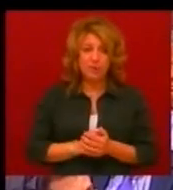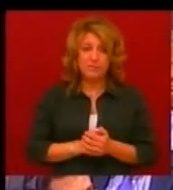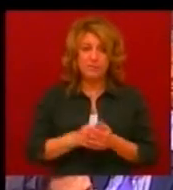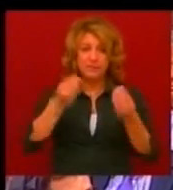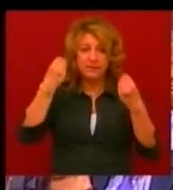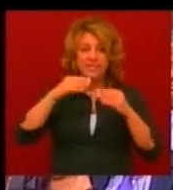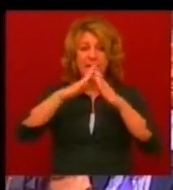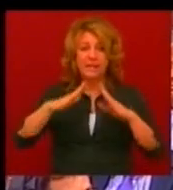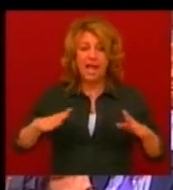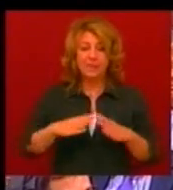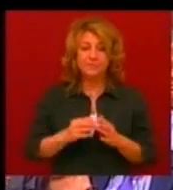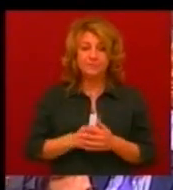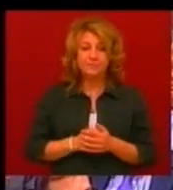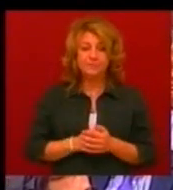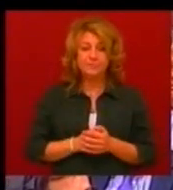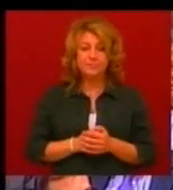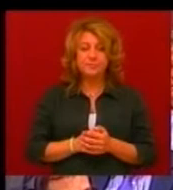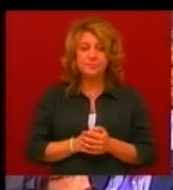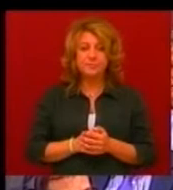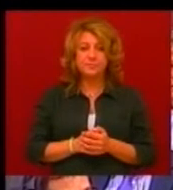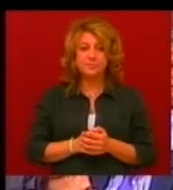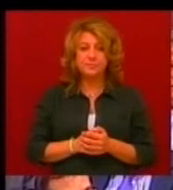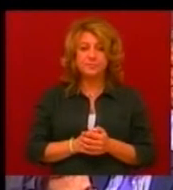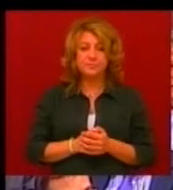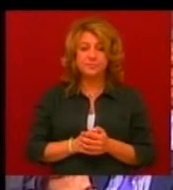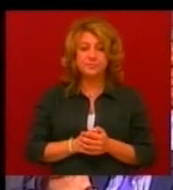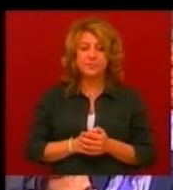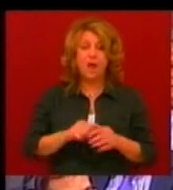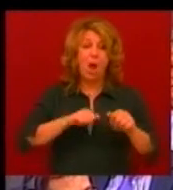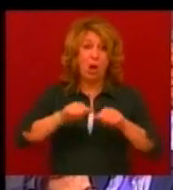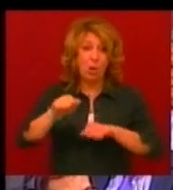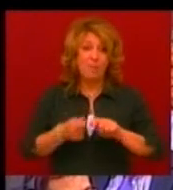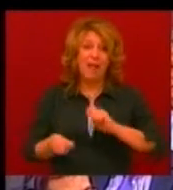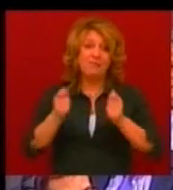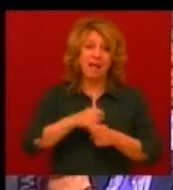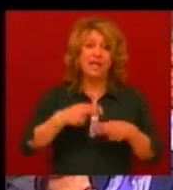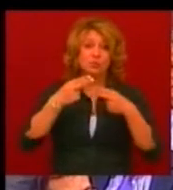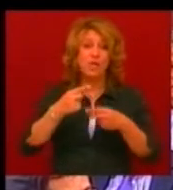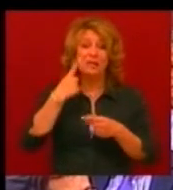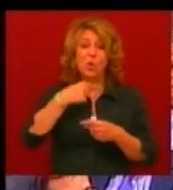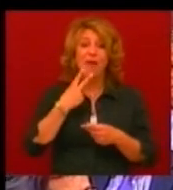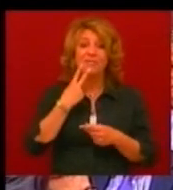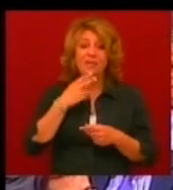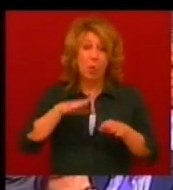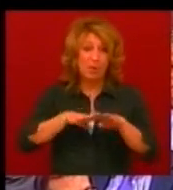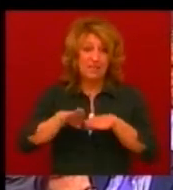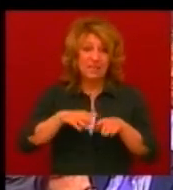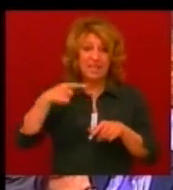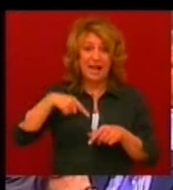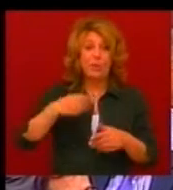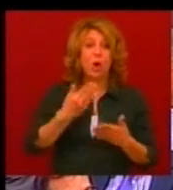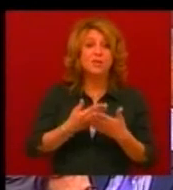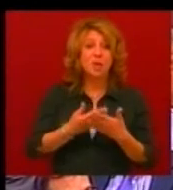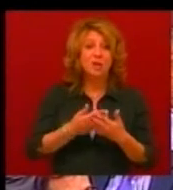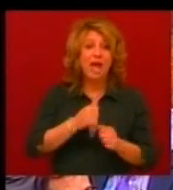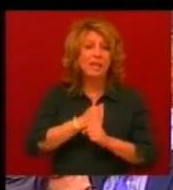tisztelt ház, tisztelt államtitkár úr! A kormányváltást követően Orbán Viktor miniszterelnök gazdasági